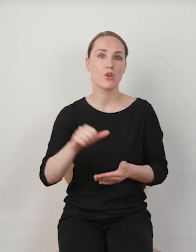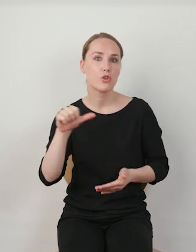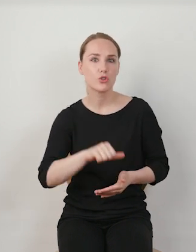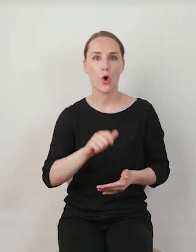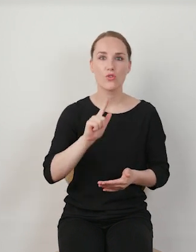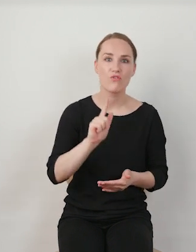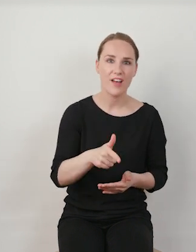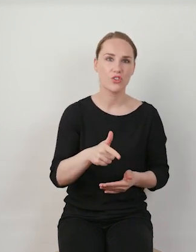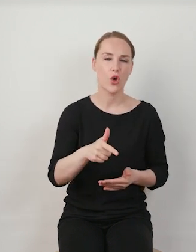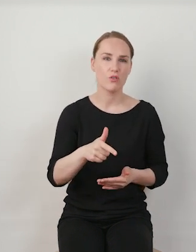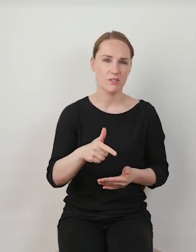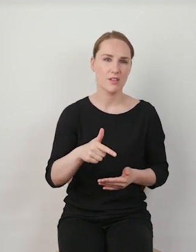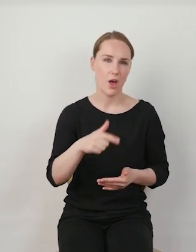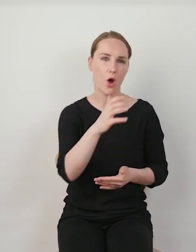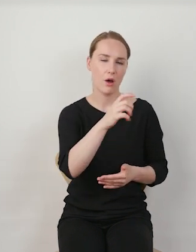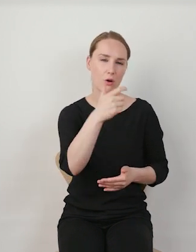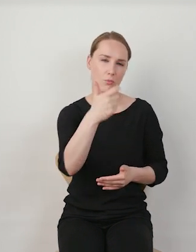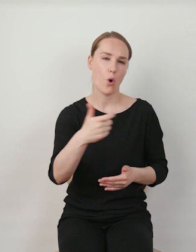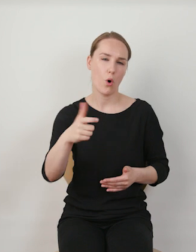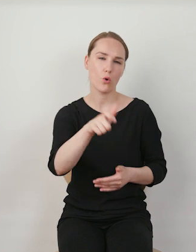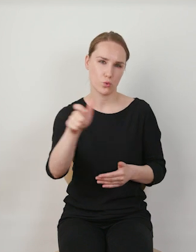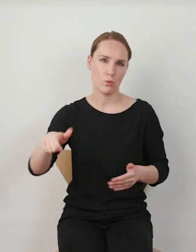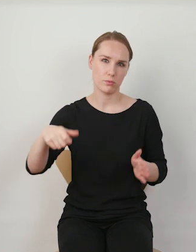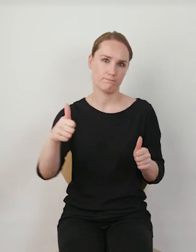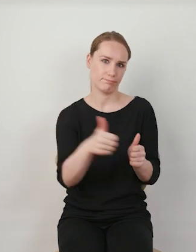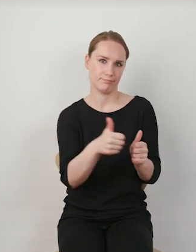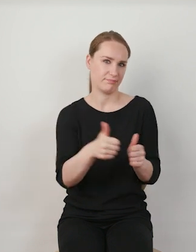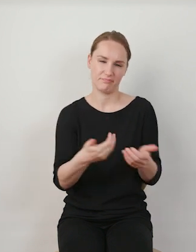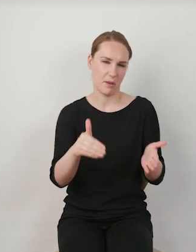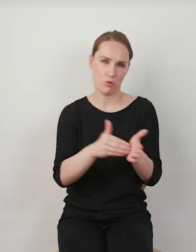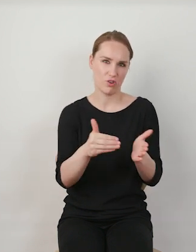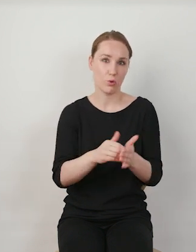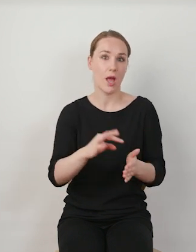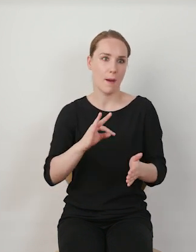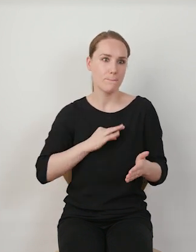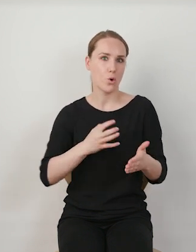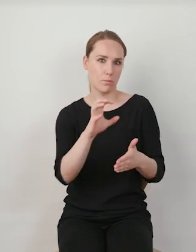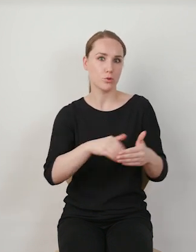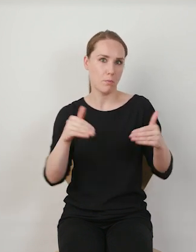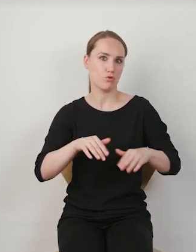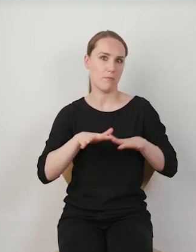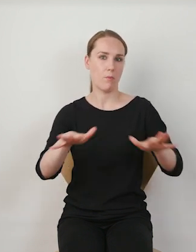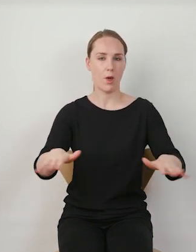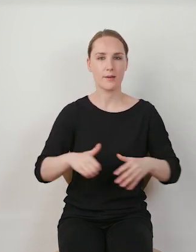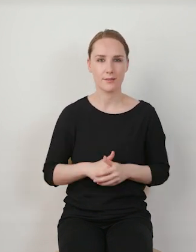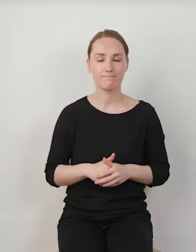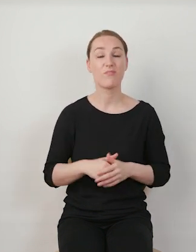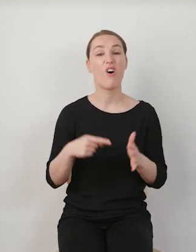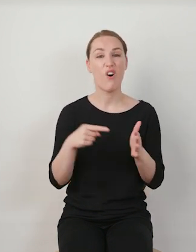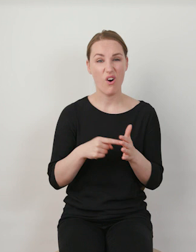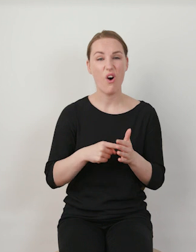milionów followersów, by moja treść stała się popularna. I to jest ten nowy model uwagi, jak